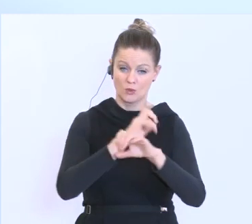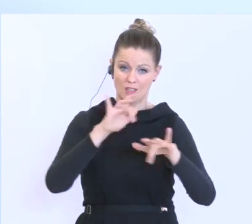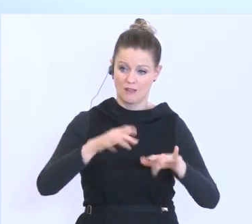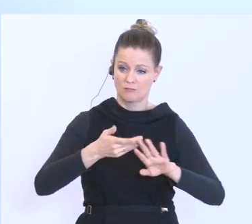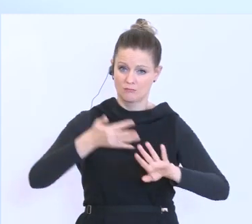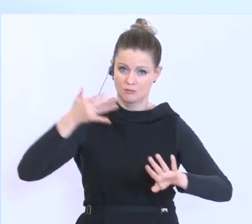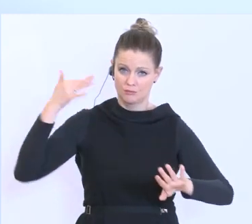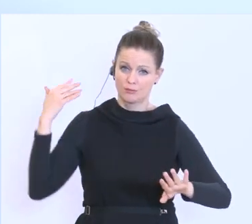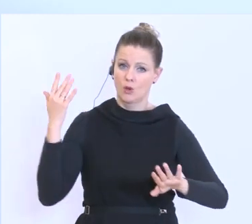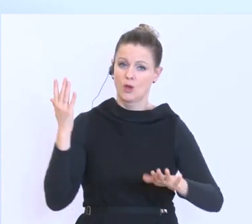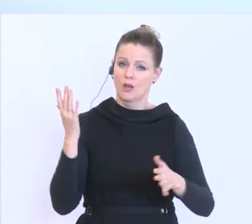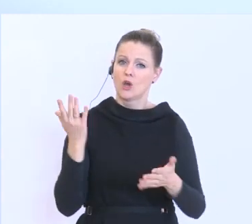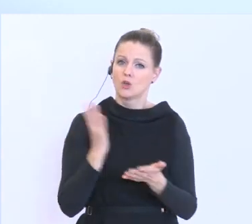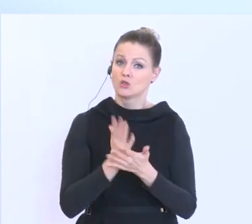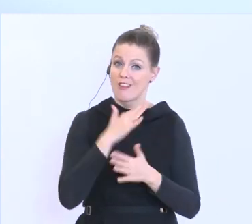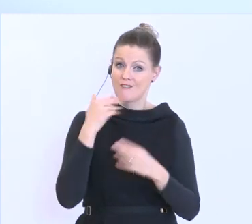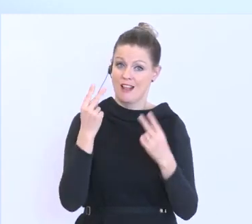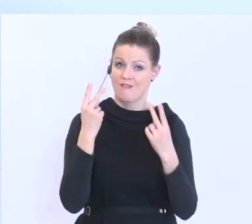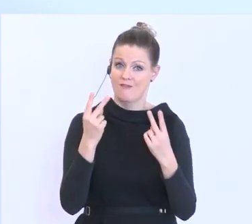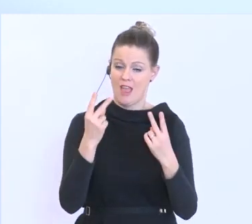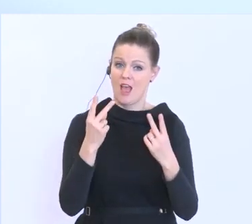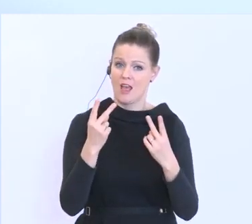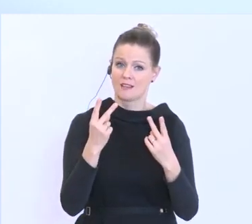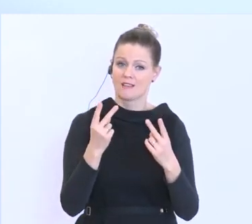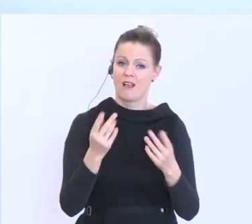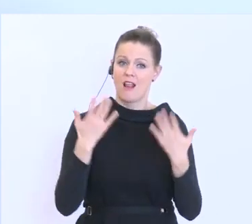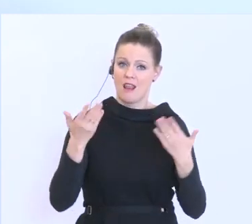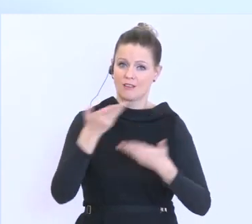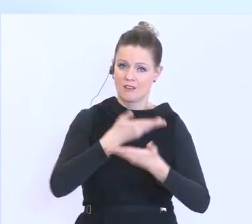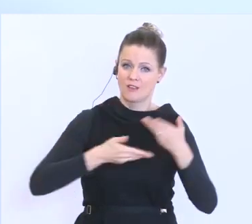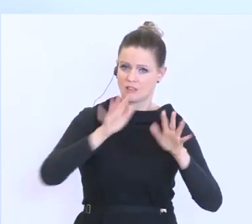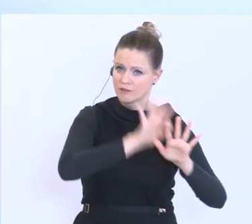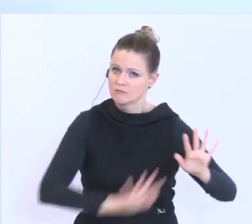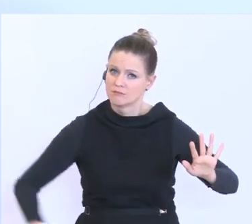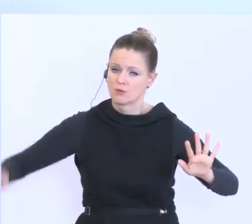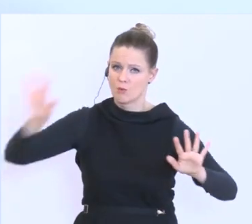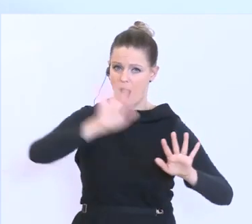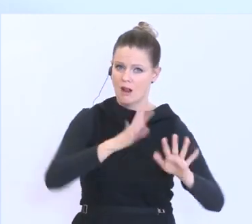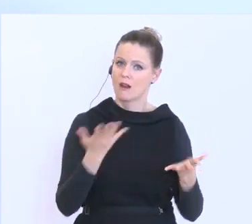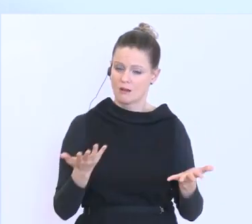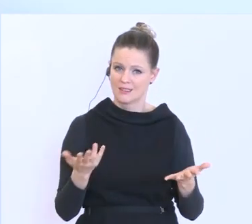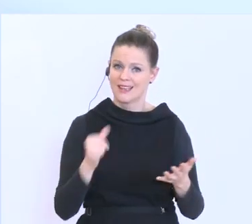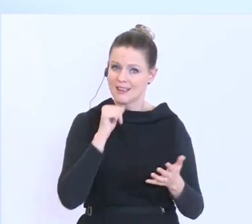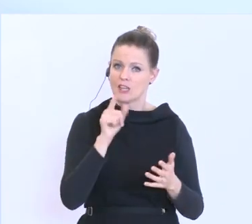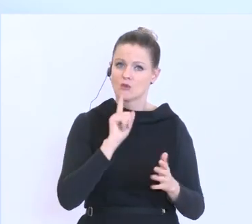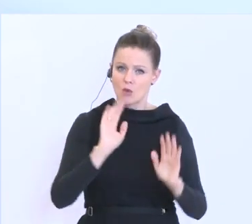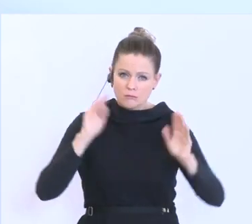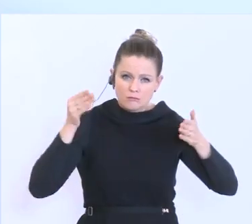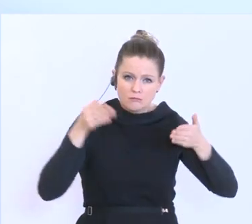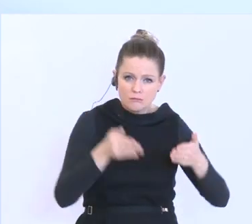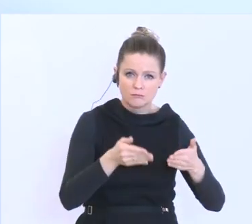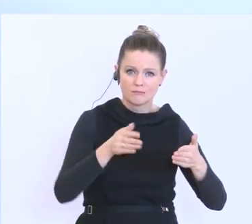Vergangenheit schon sehr viel Wert darauf gelegt, dass wir eine flächendeckende Landwirtschaft haben. Wir produzieren nicht nur in intensiven